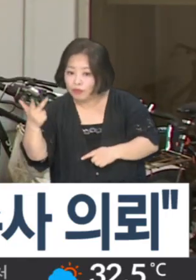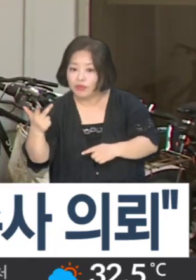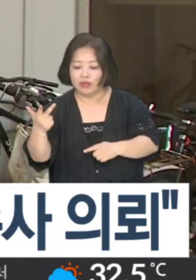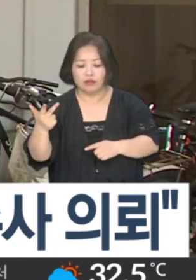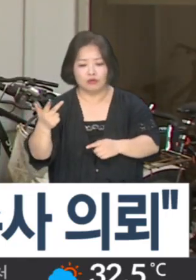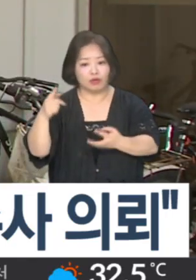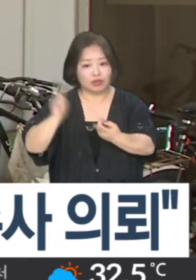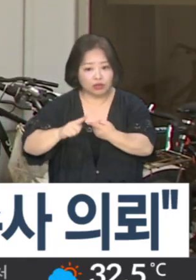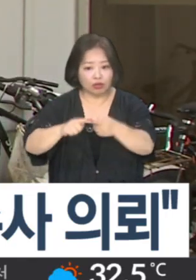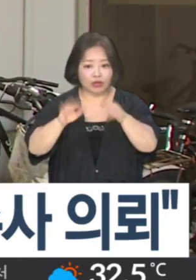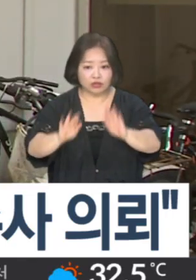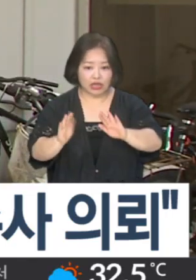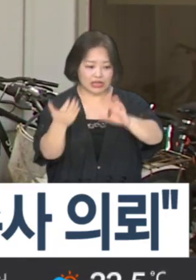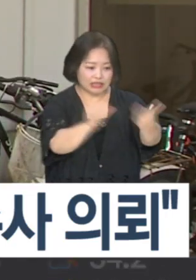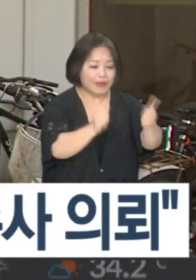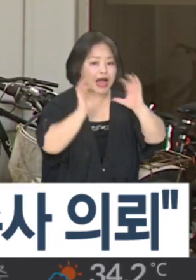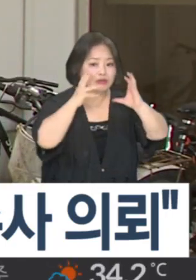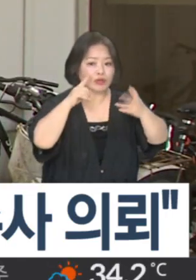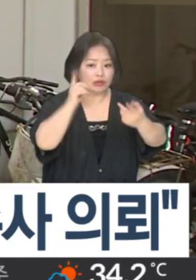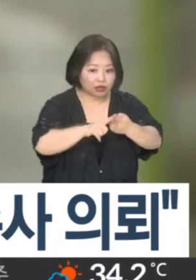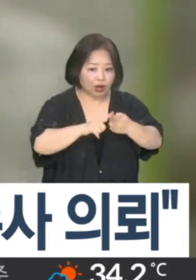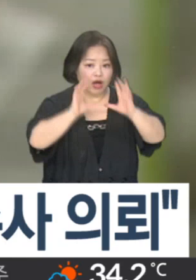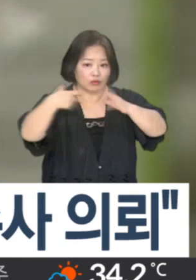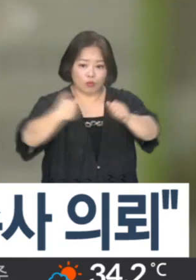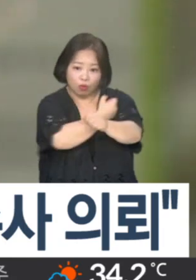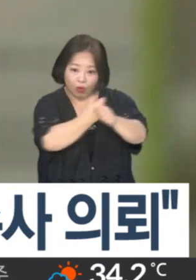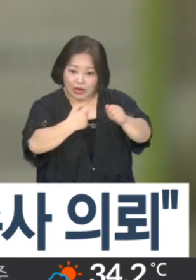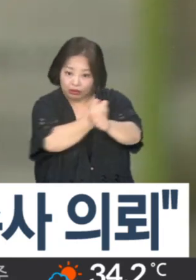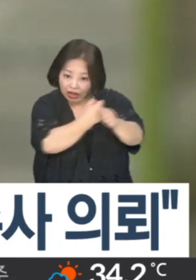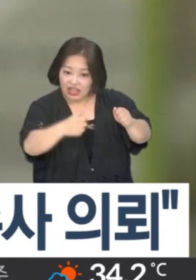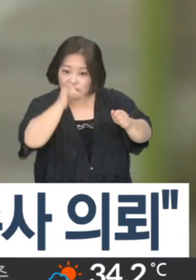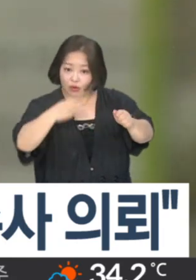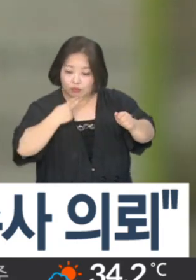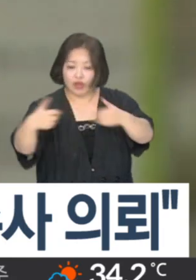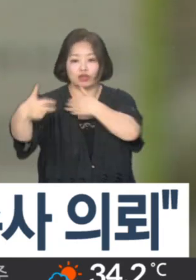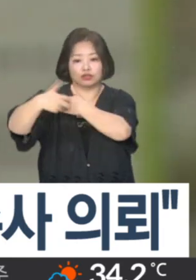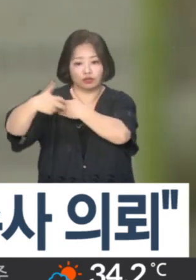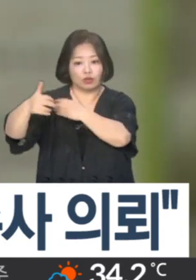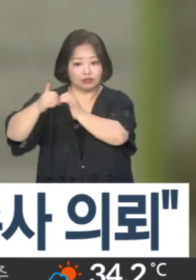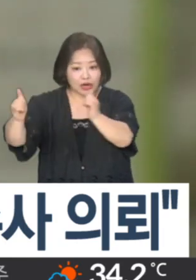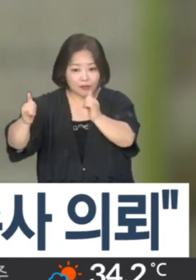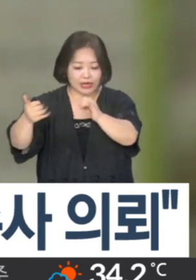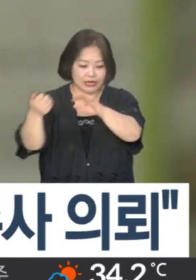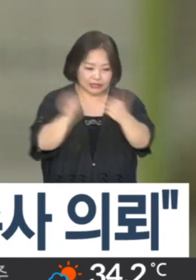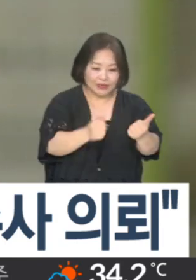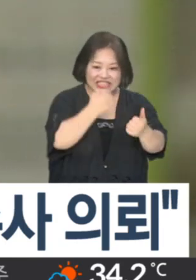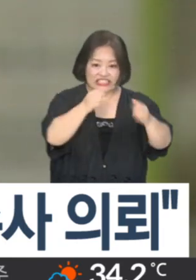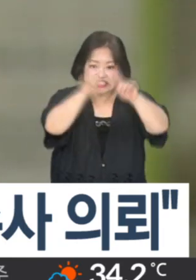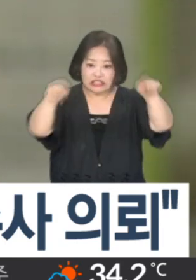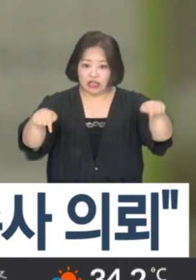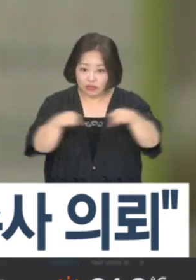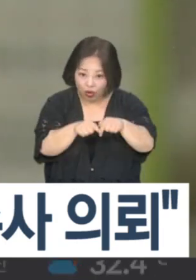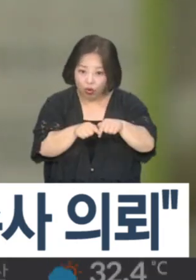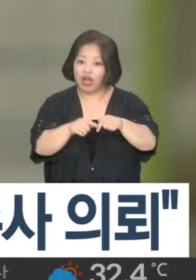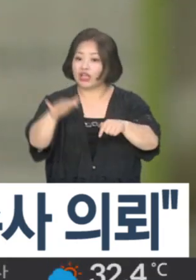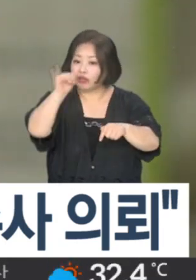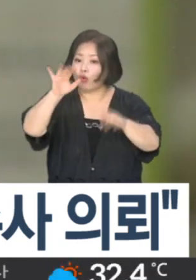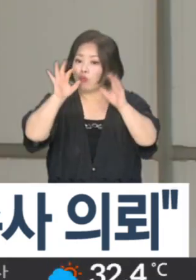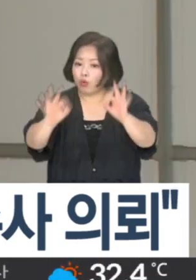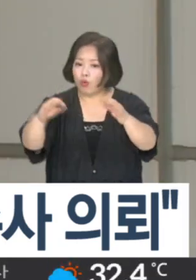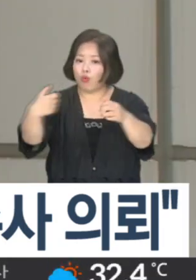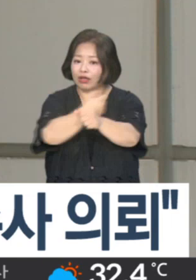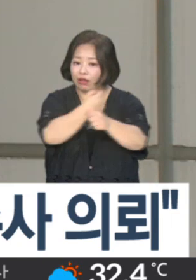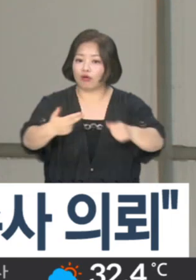복지부는 사망 아동에 대해 아동학대 의무 신고자인 의료진이 사망 진단서를 발급한 점을 고려해 학대